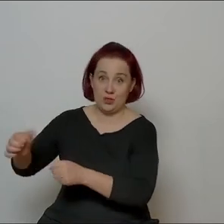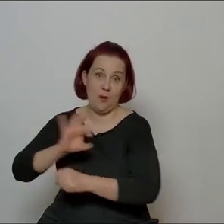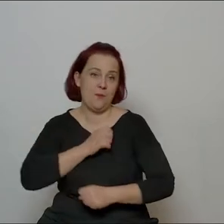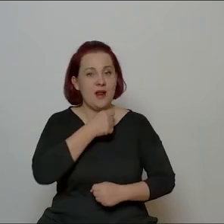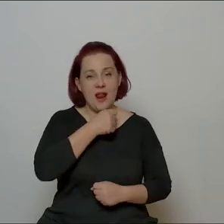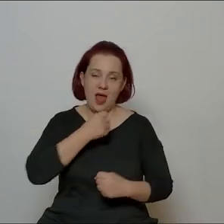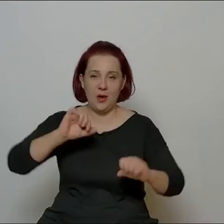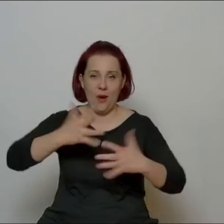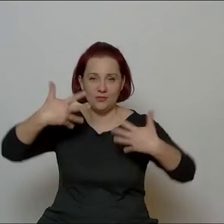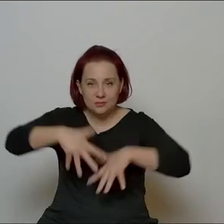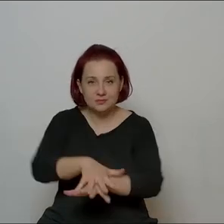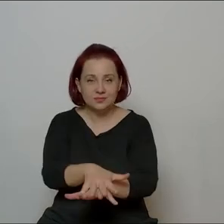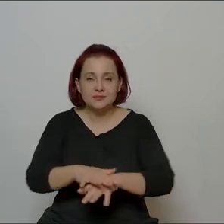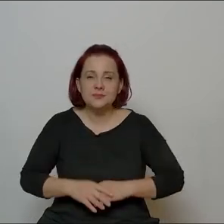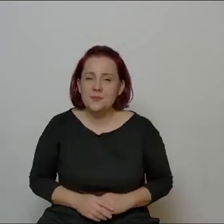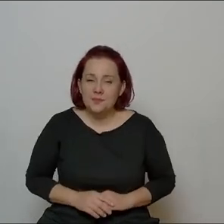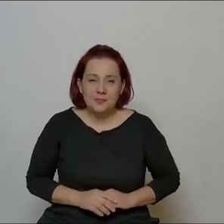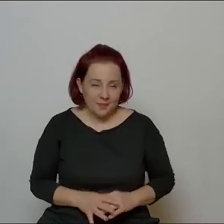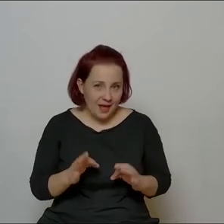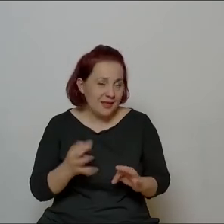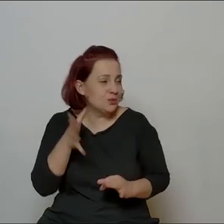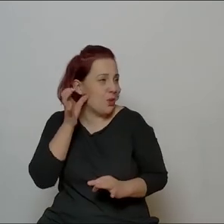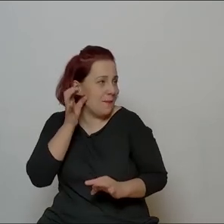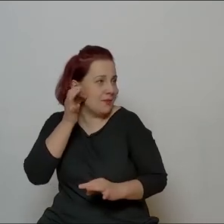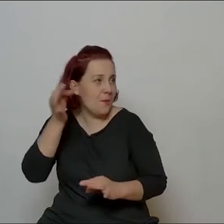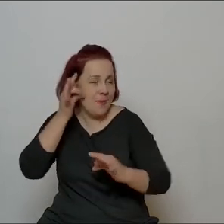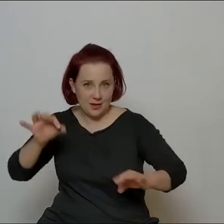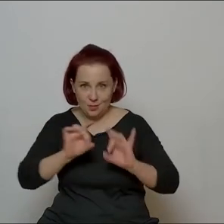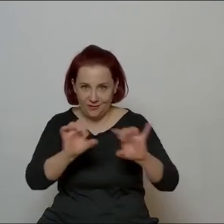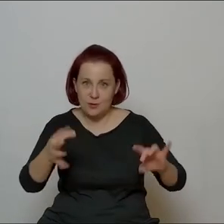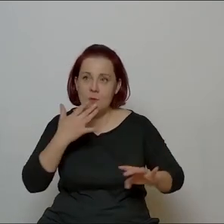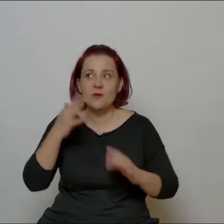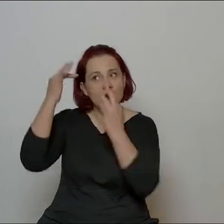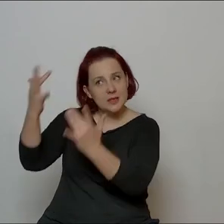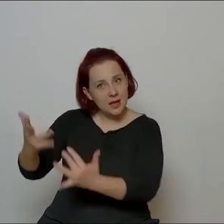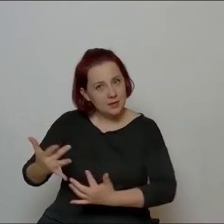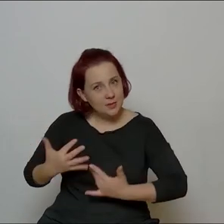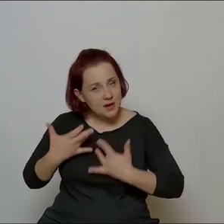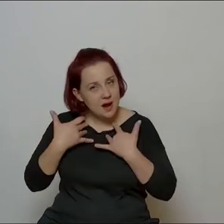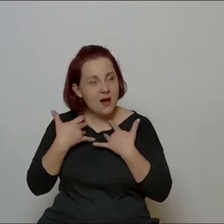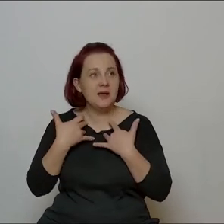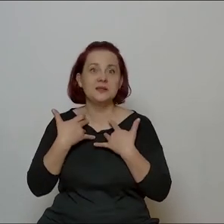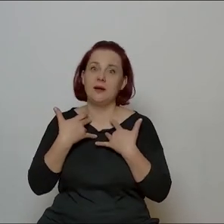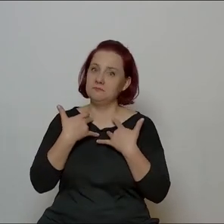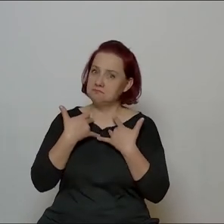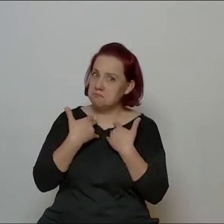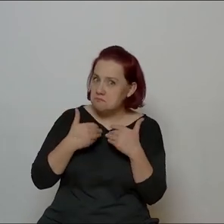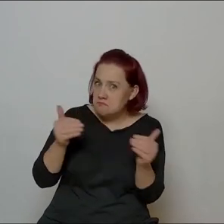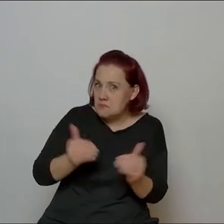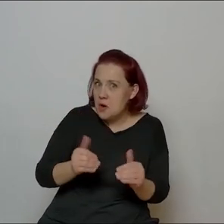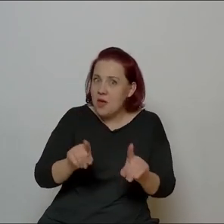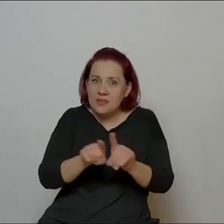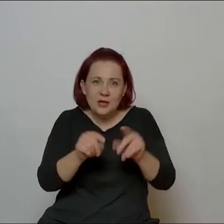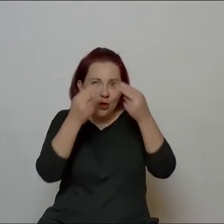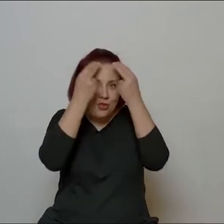ale to, co teraz słyszałam, co ten profesor mówiła, zainspirowało mnie, żeby może rzeczywiście też w Norwidzie